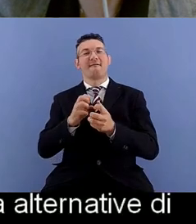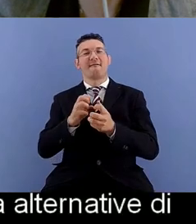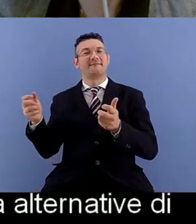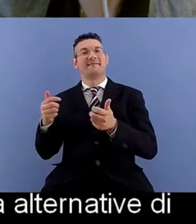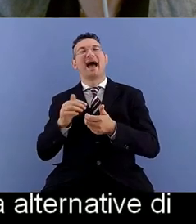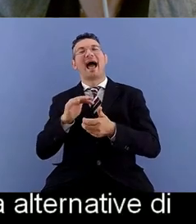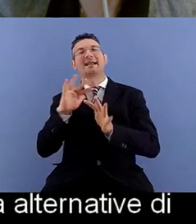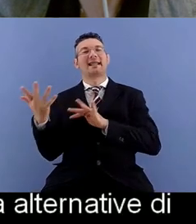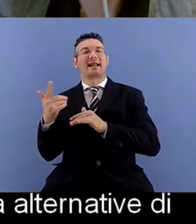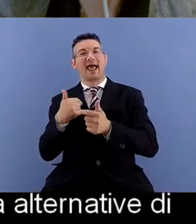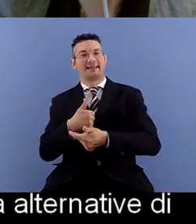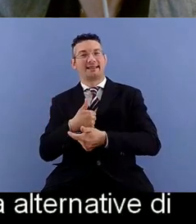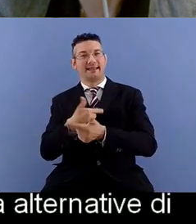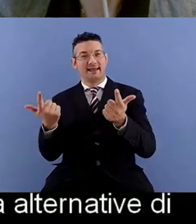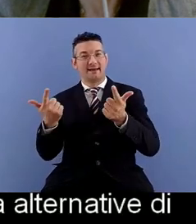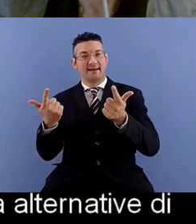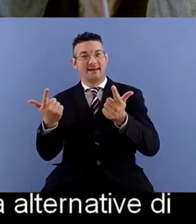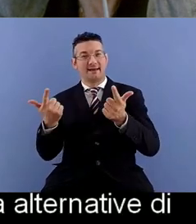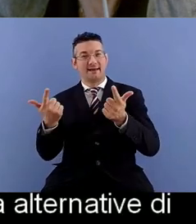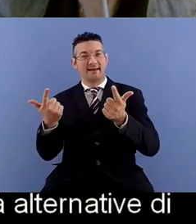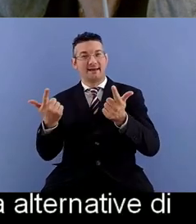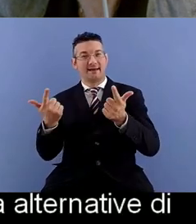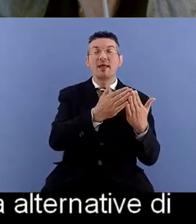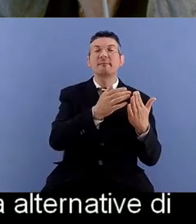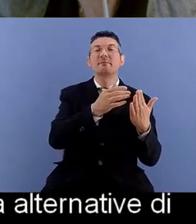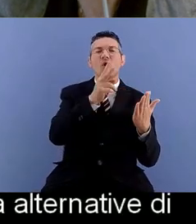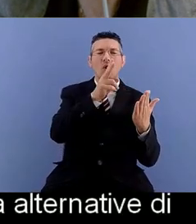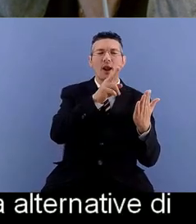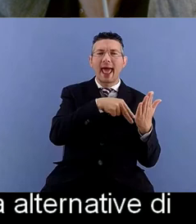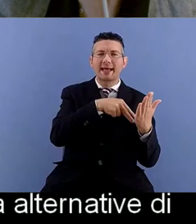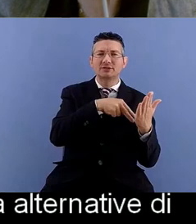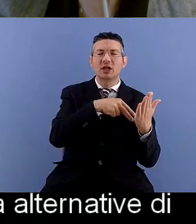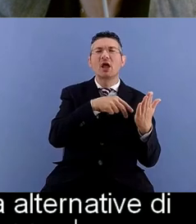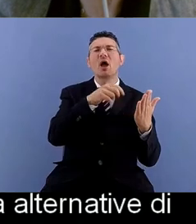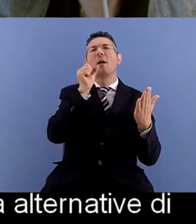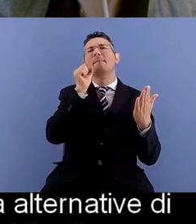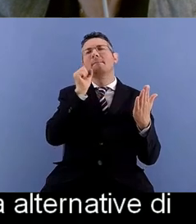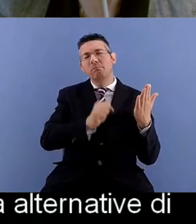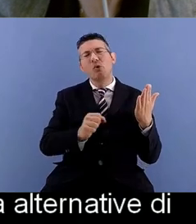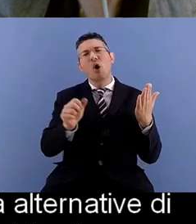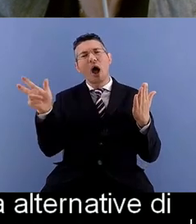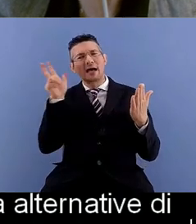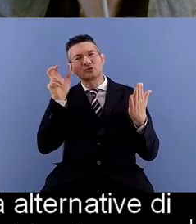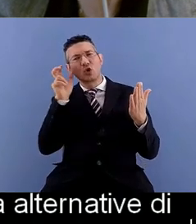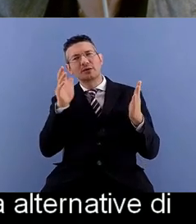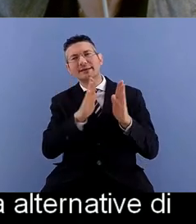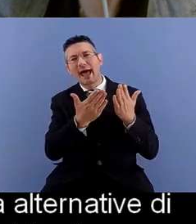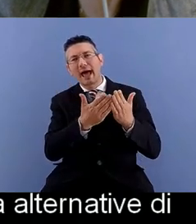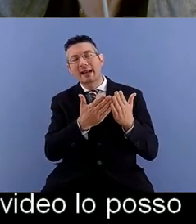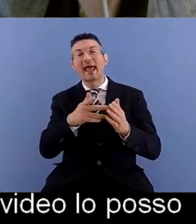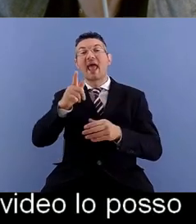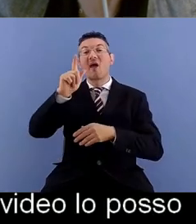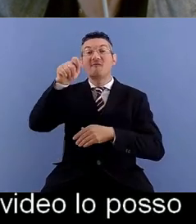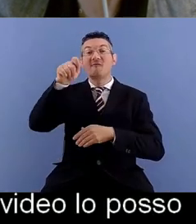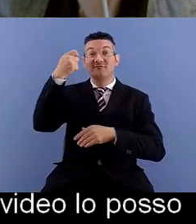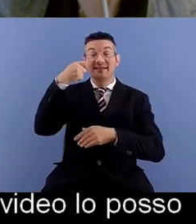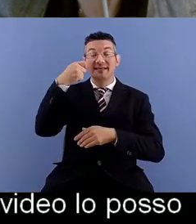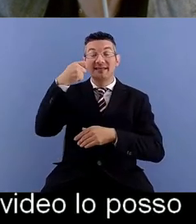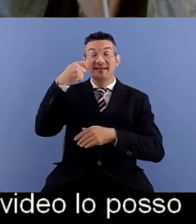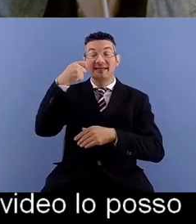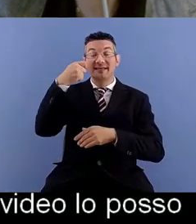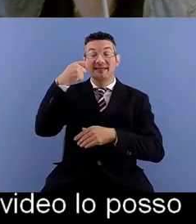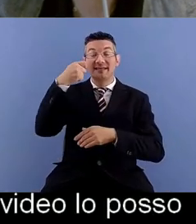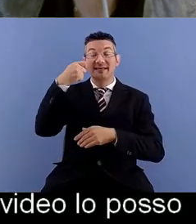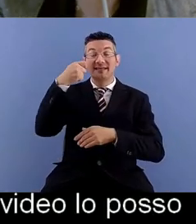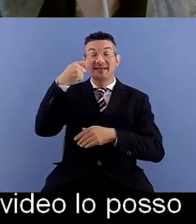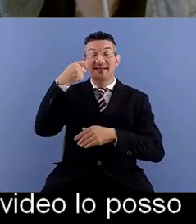lo posso leggere ma non posso ascoltare un video lo posso video ascoltare ma lo posso anche solo vedere in un determinato